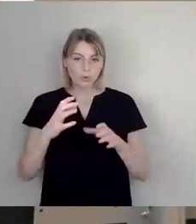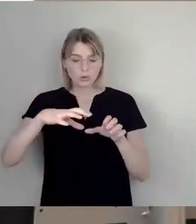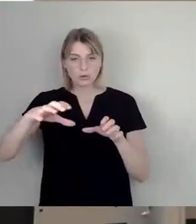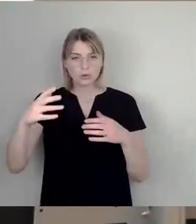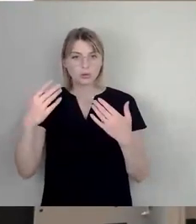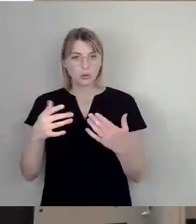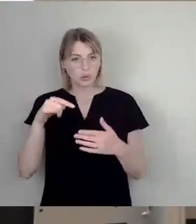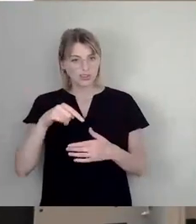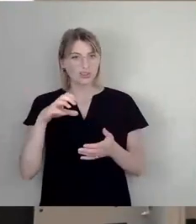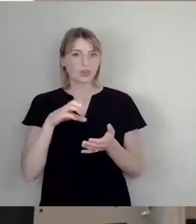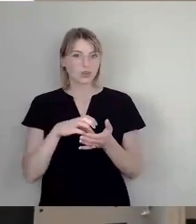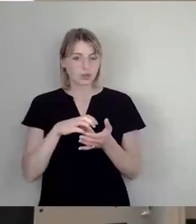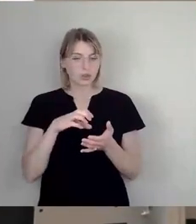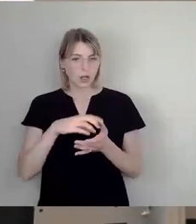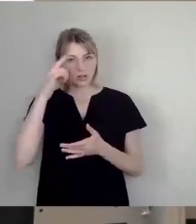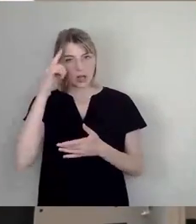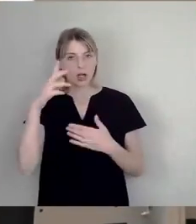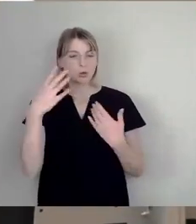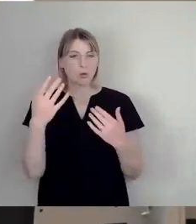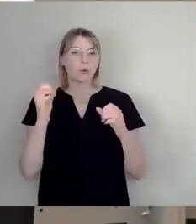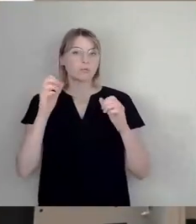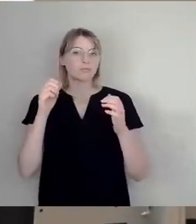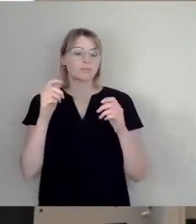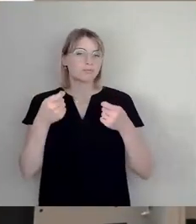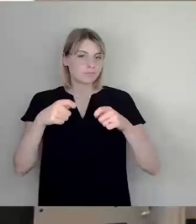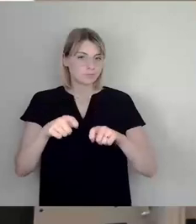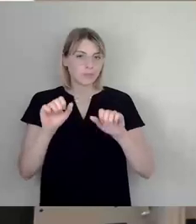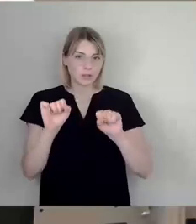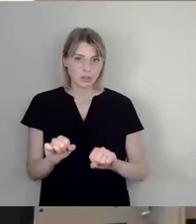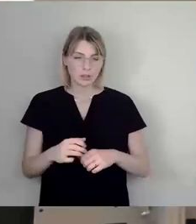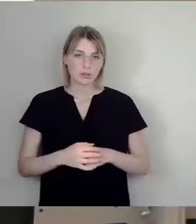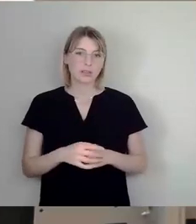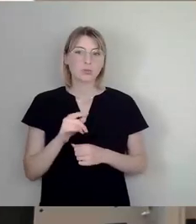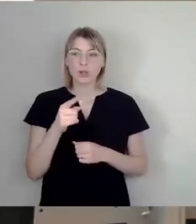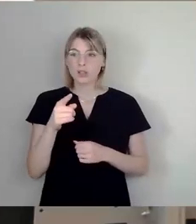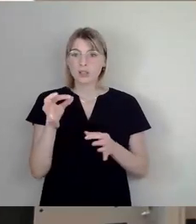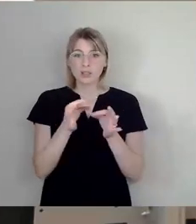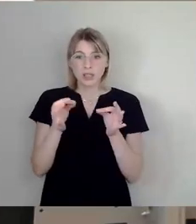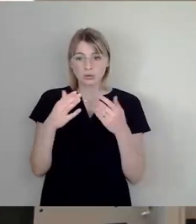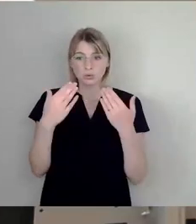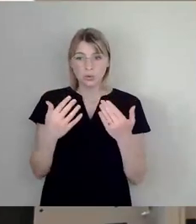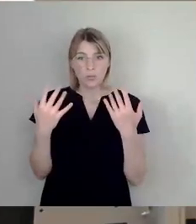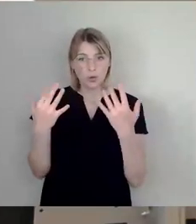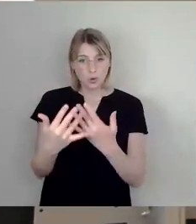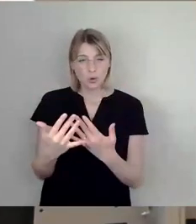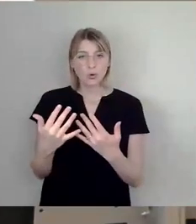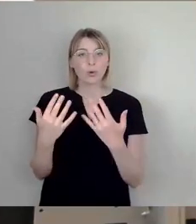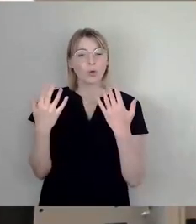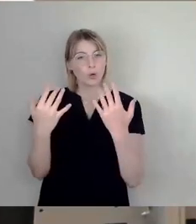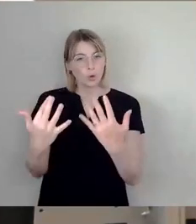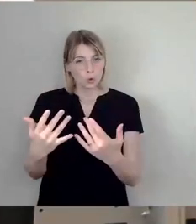werden konnte. Und diese Begrünungssatzung, das wäre nun wirklich ein Projekt, mit dem man dem Klimawandel